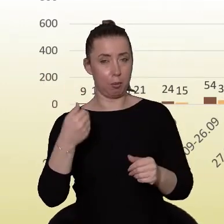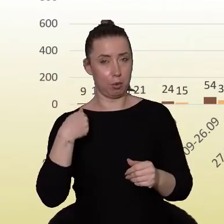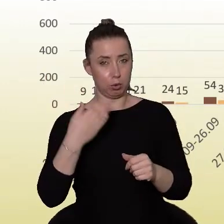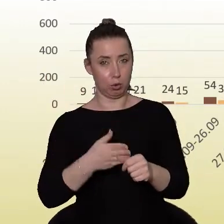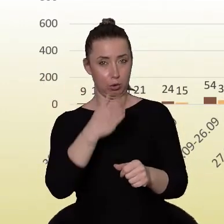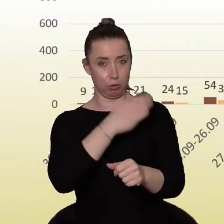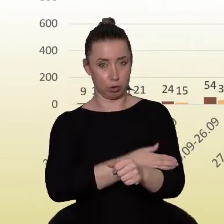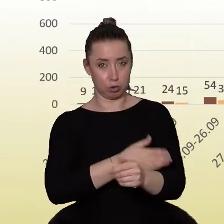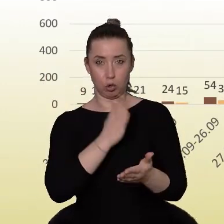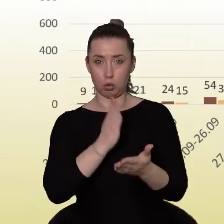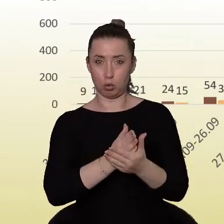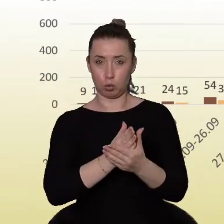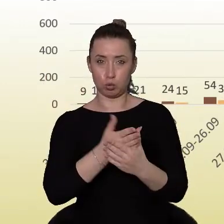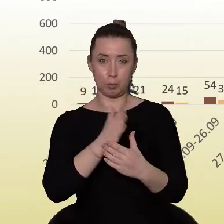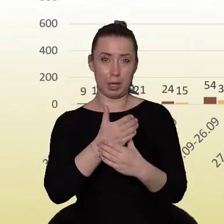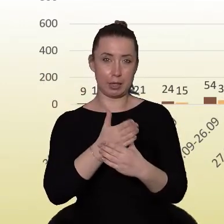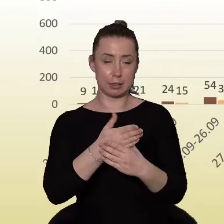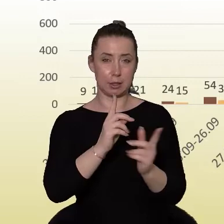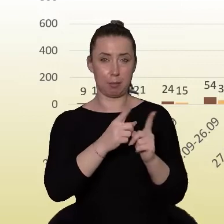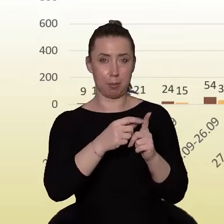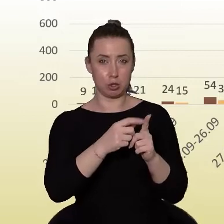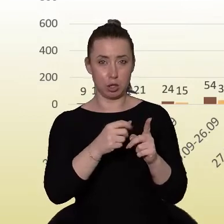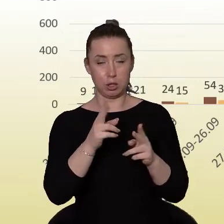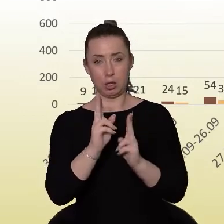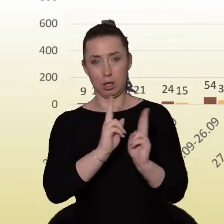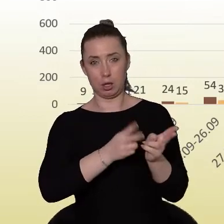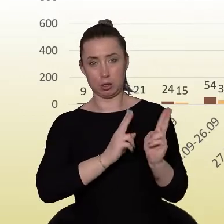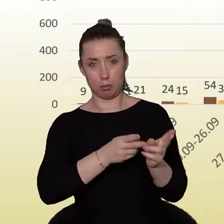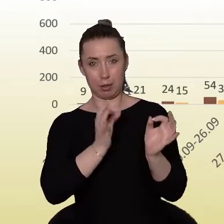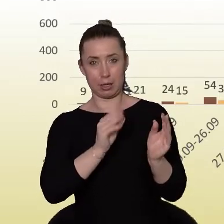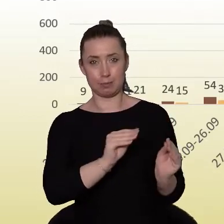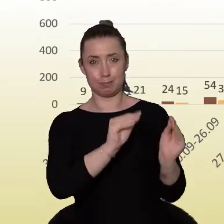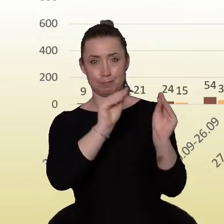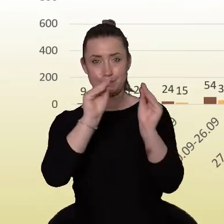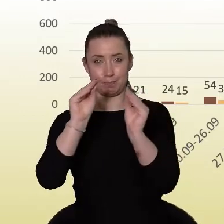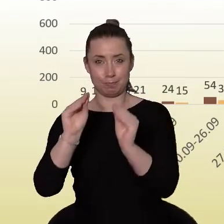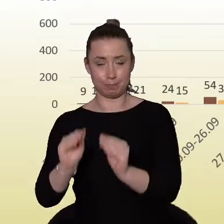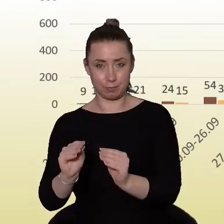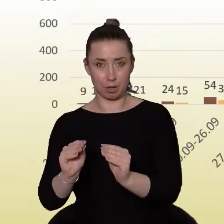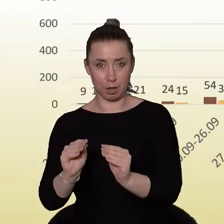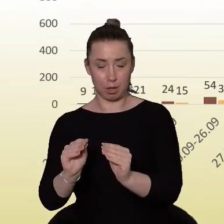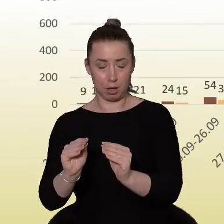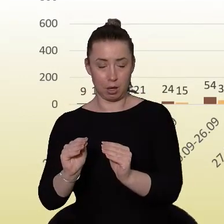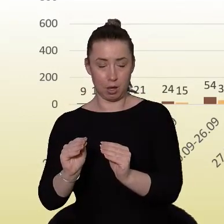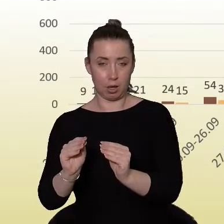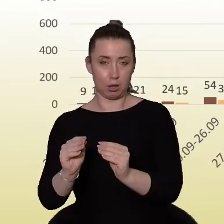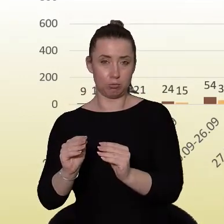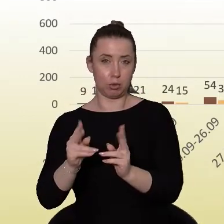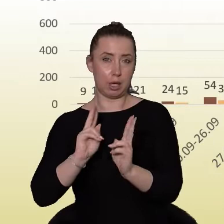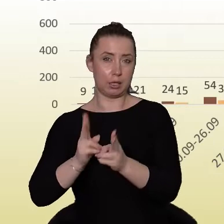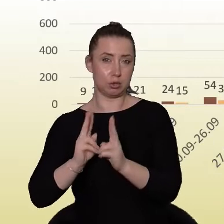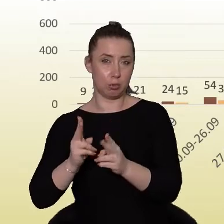bo na przełomie października i listopada. Teraz przesunięta w czasie na okres właśnie